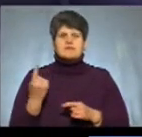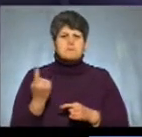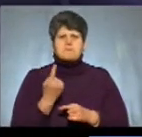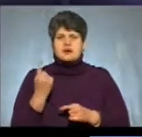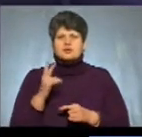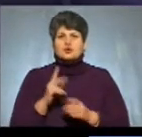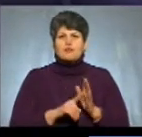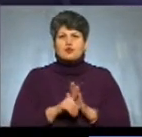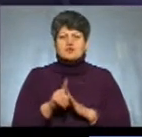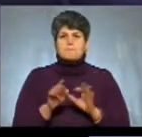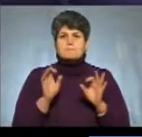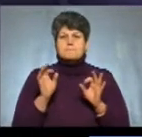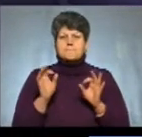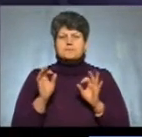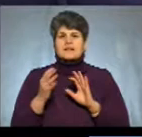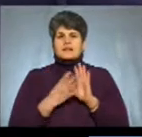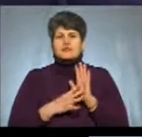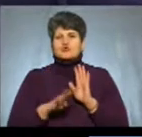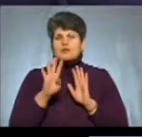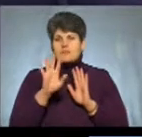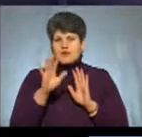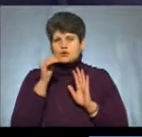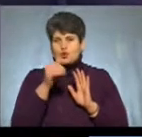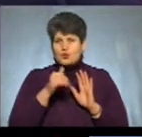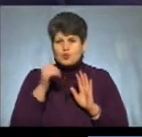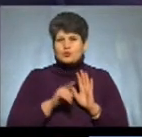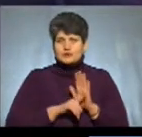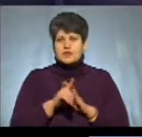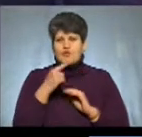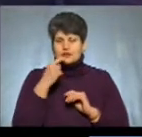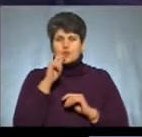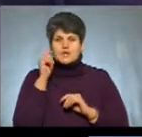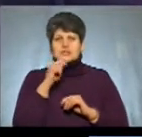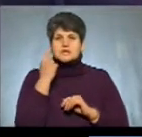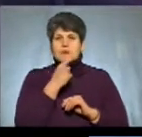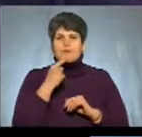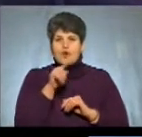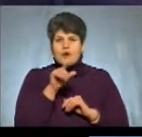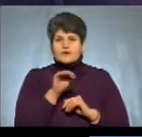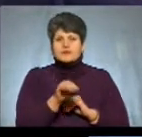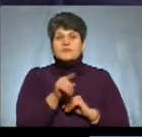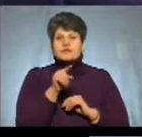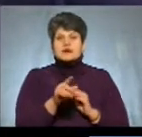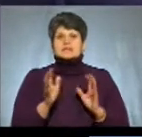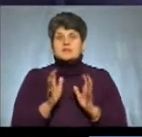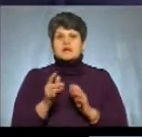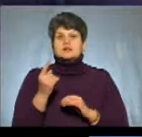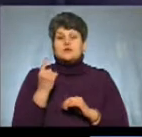який почав правити ще з 95 року на українській мові. Саме тому, завдячуючи йому, нас збереглася одна,